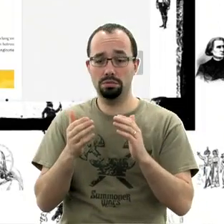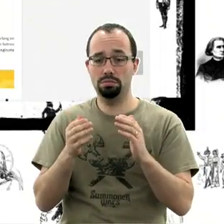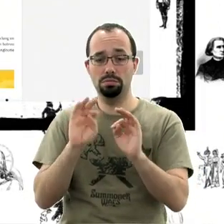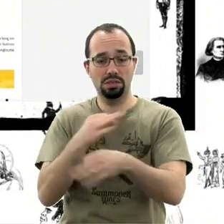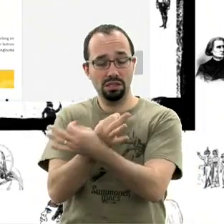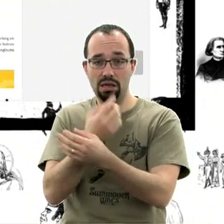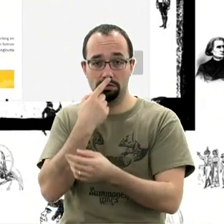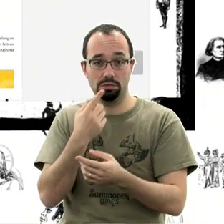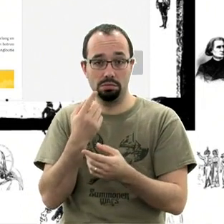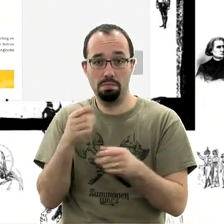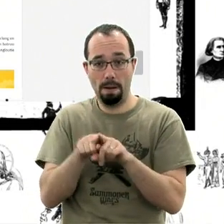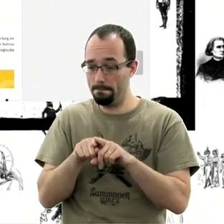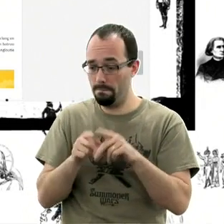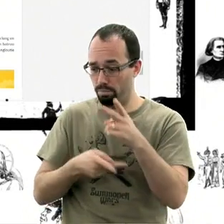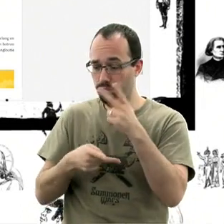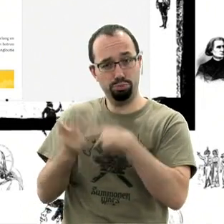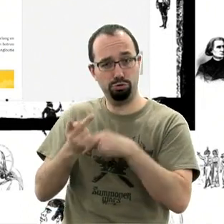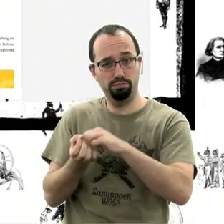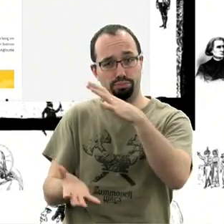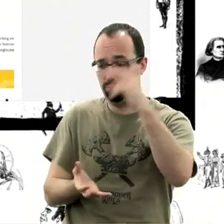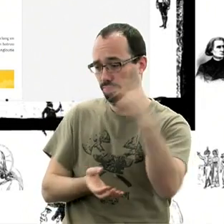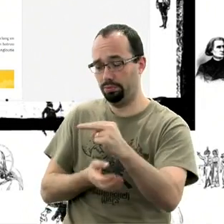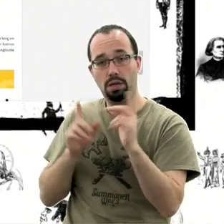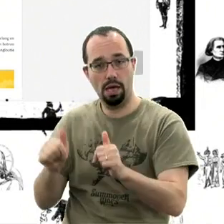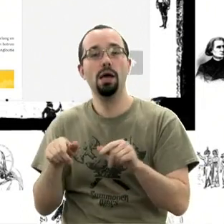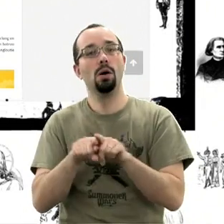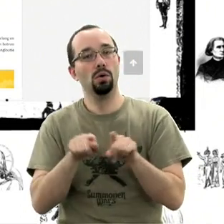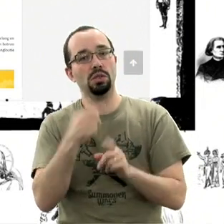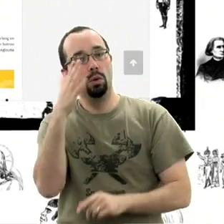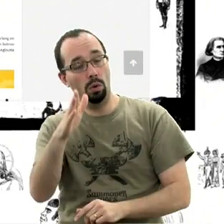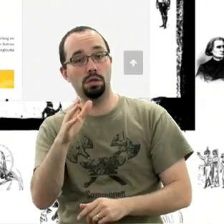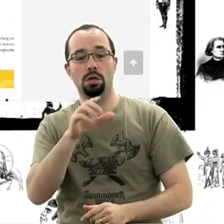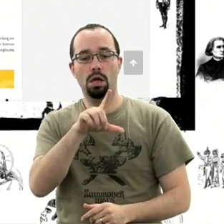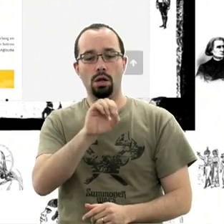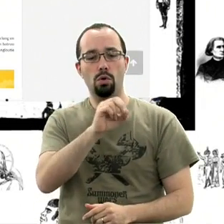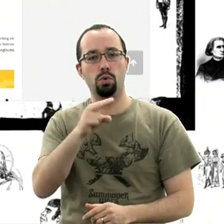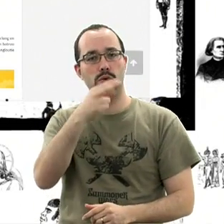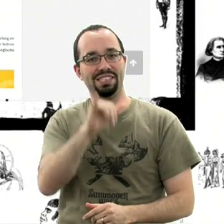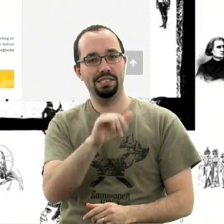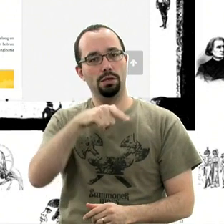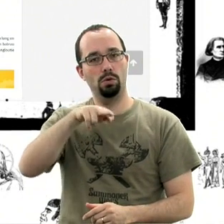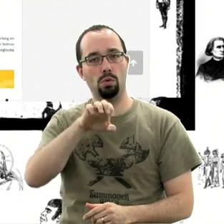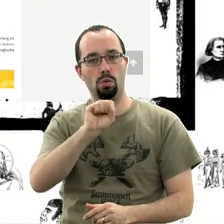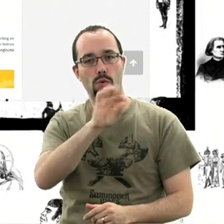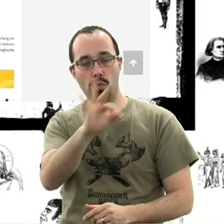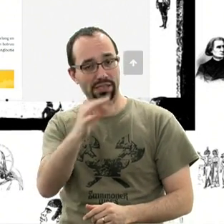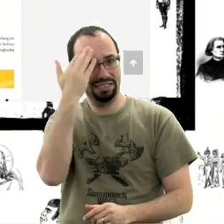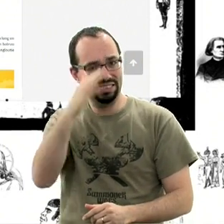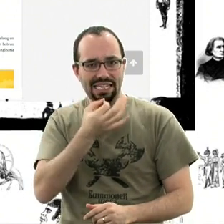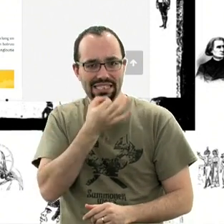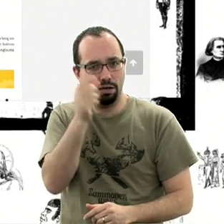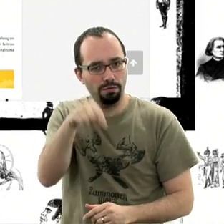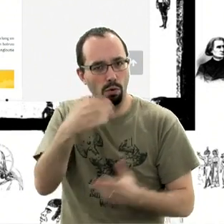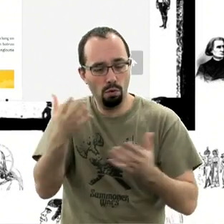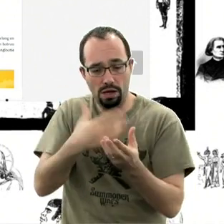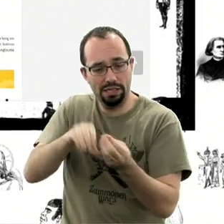il y a très peu de temps l'extension pour Looney Quest. Là aussi, c'est très bien fait. C'est propre. Ils savent exactement ce qu'il faut dire. Ils ont les bonnes images. Libellude l'a fait et c